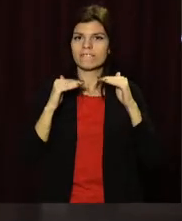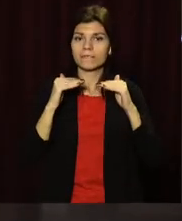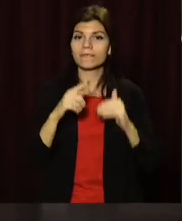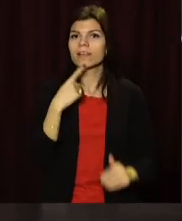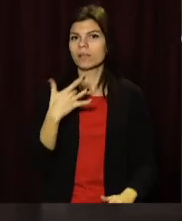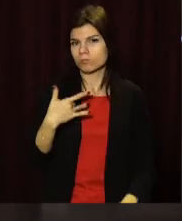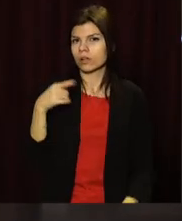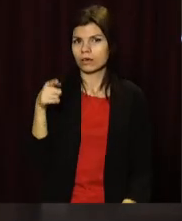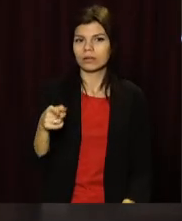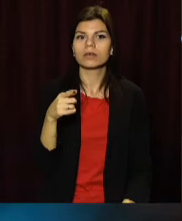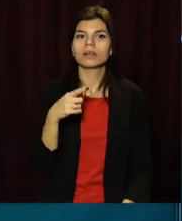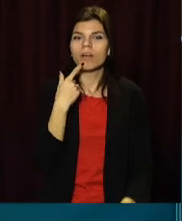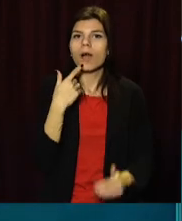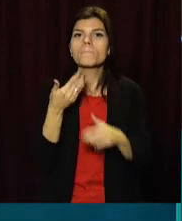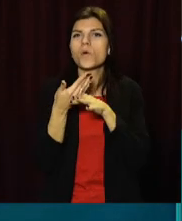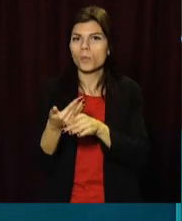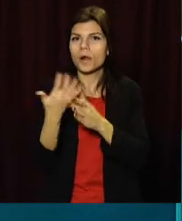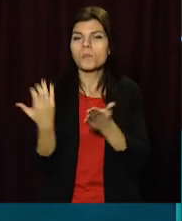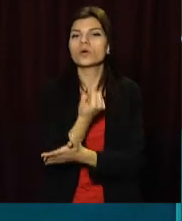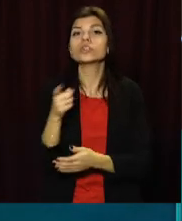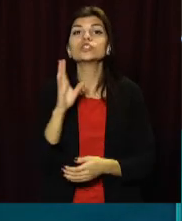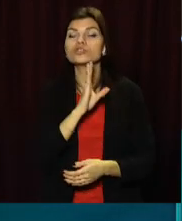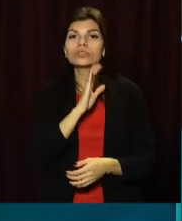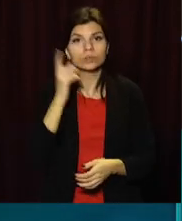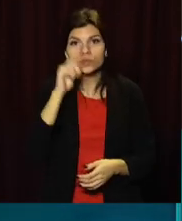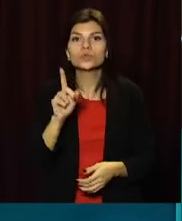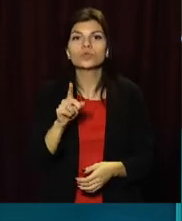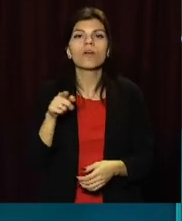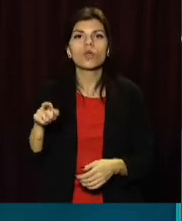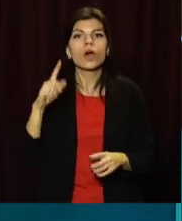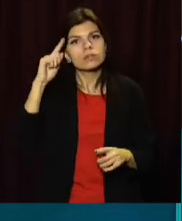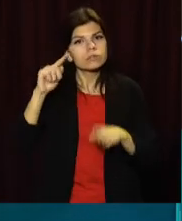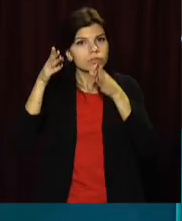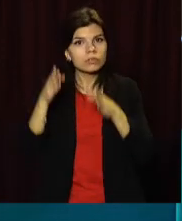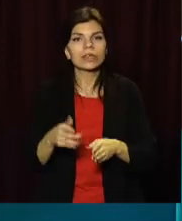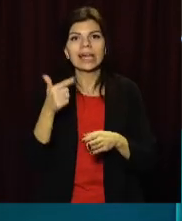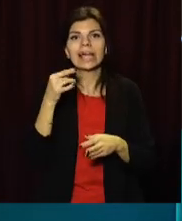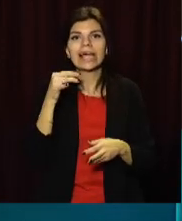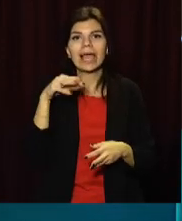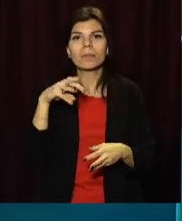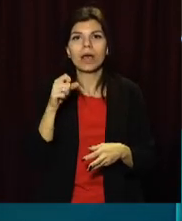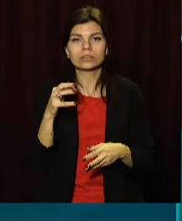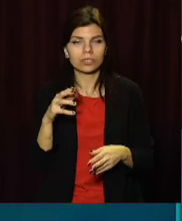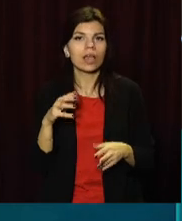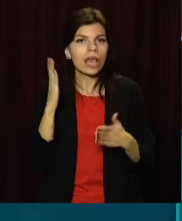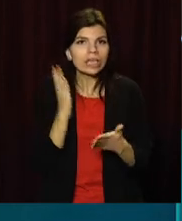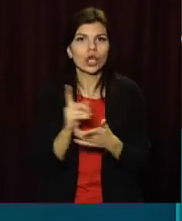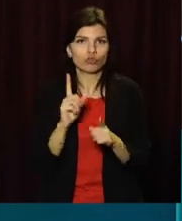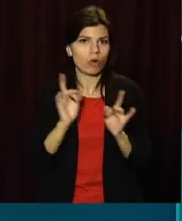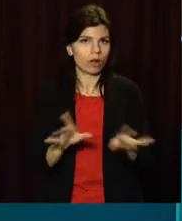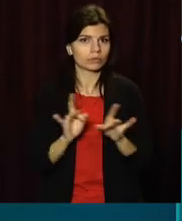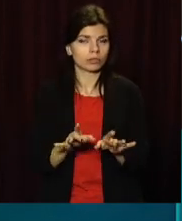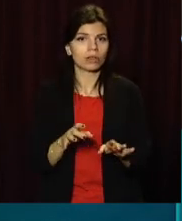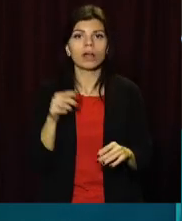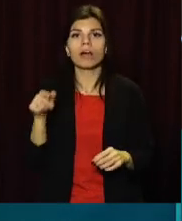Васильовні допомогло здобути перемогу те, що, знаєте, про гімназію 11 є що розказувати. Це школа,